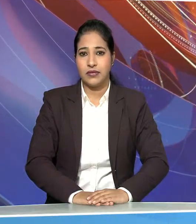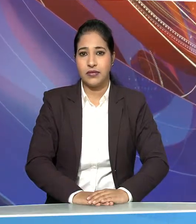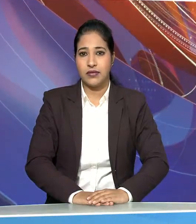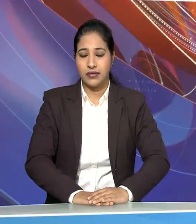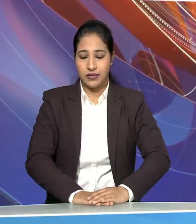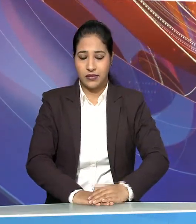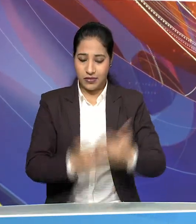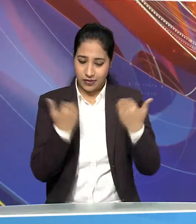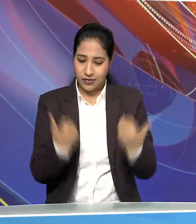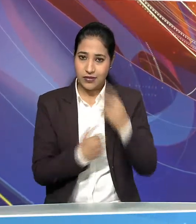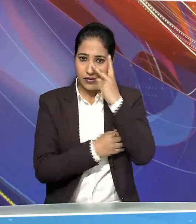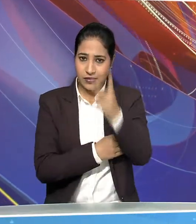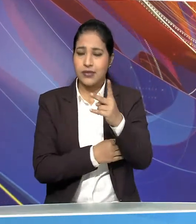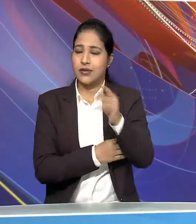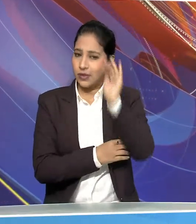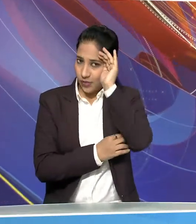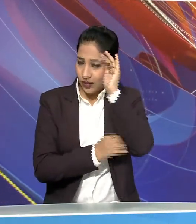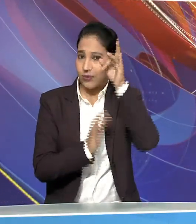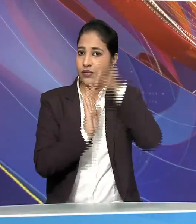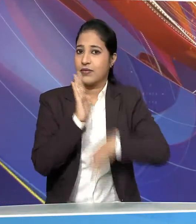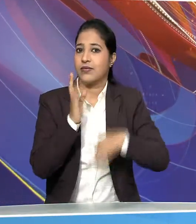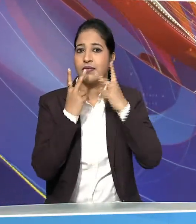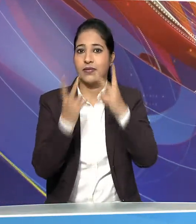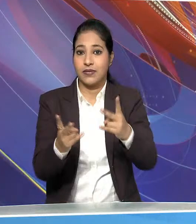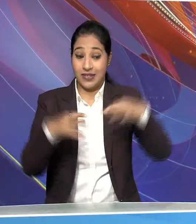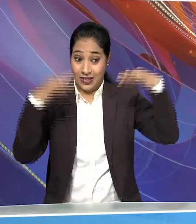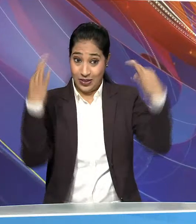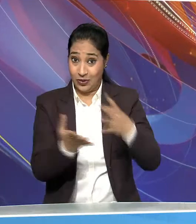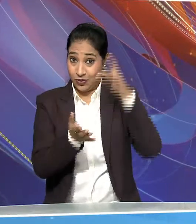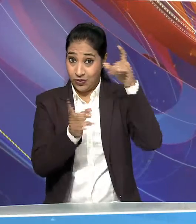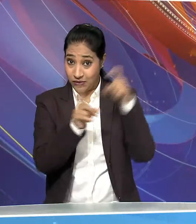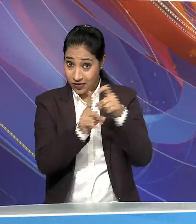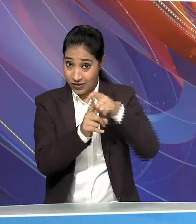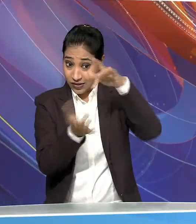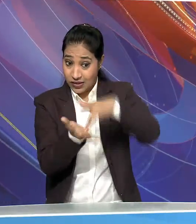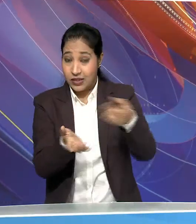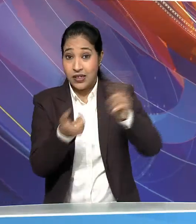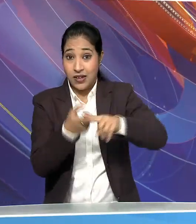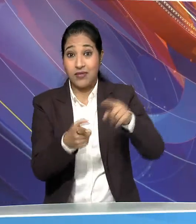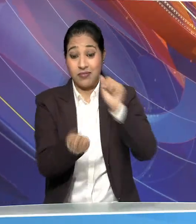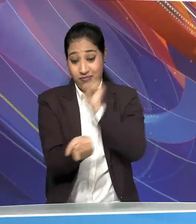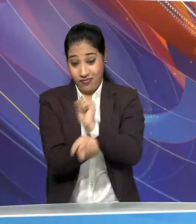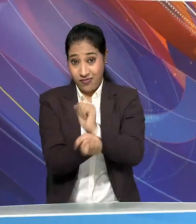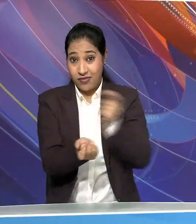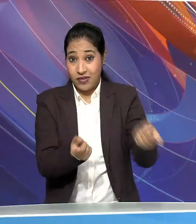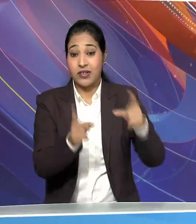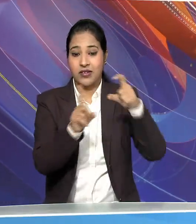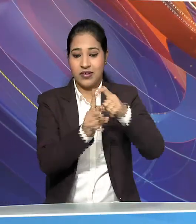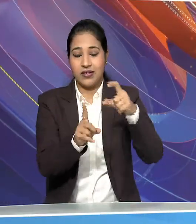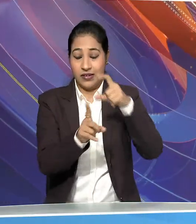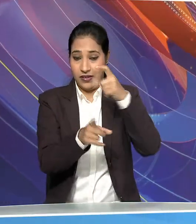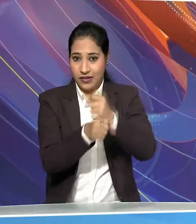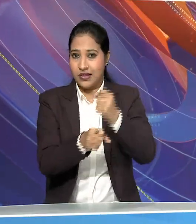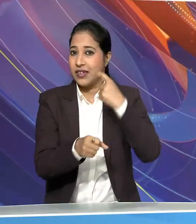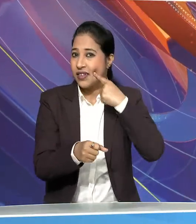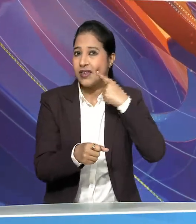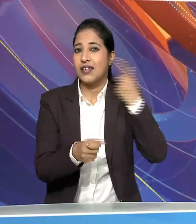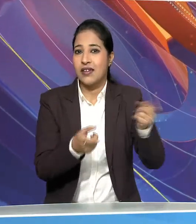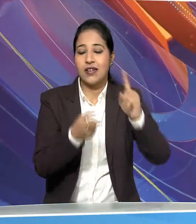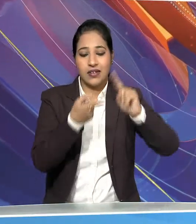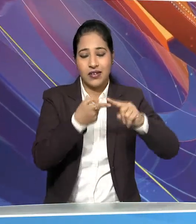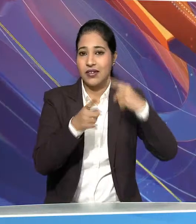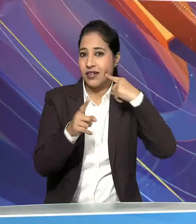और आएब जाननेते हैं सभी ख़बरों विस्तार के साथ नई दिल्ली में चल रहे पुलीस महा निदेशिकों और महा निरिक्षिकों की अखिल